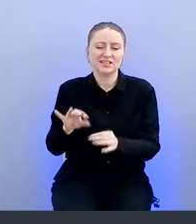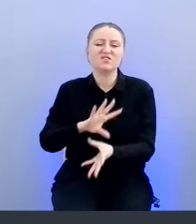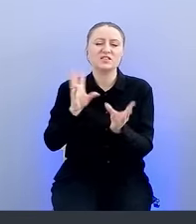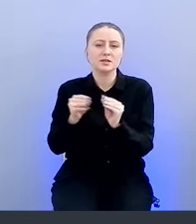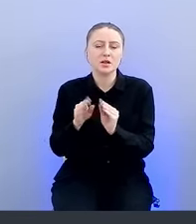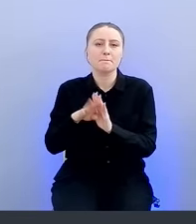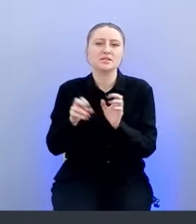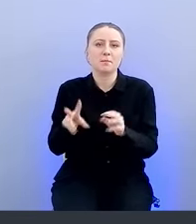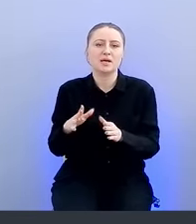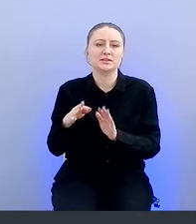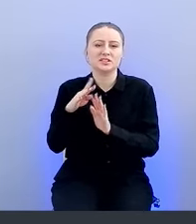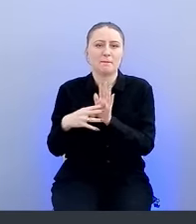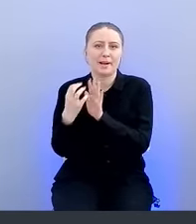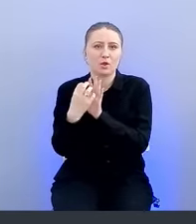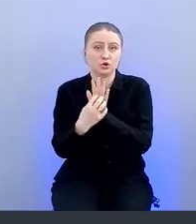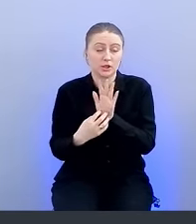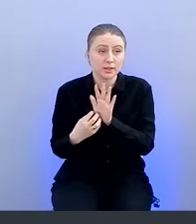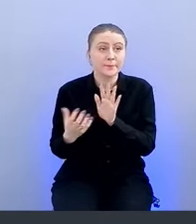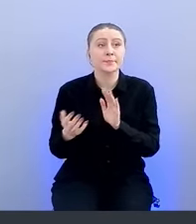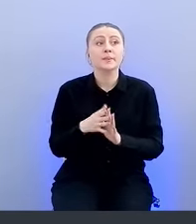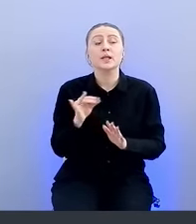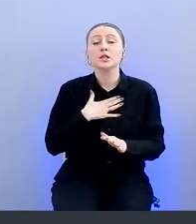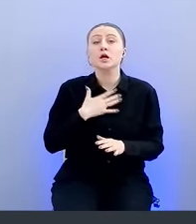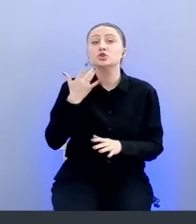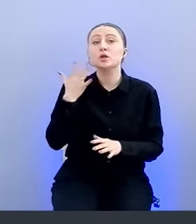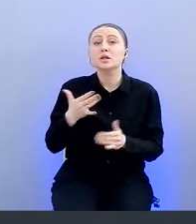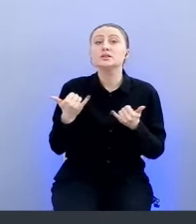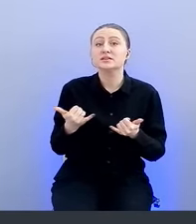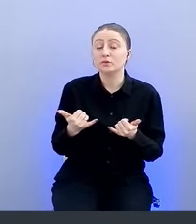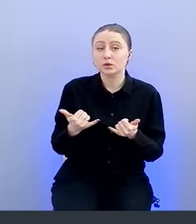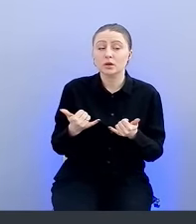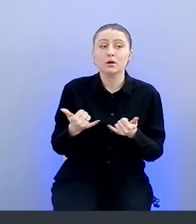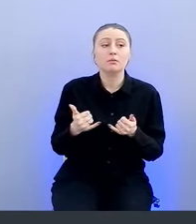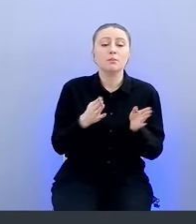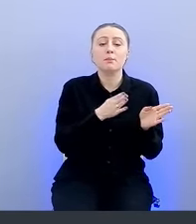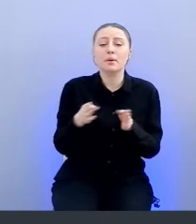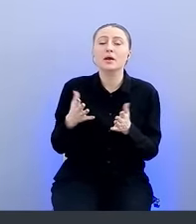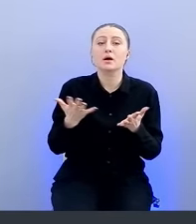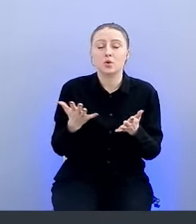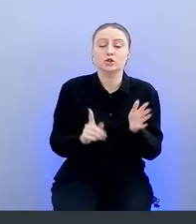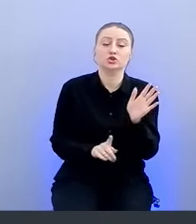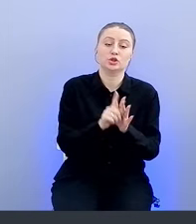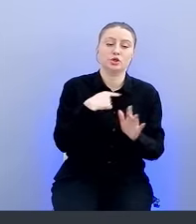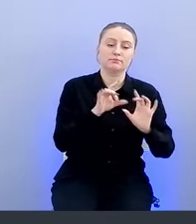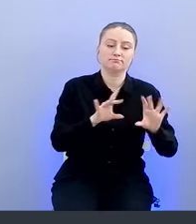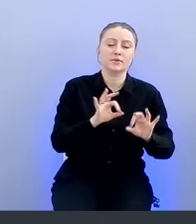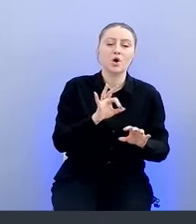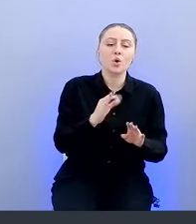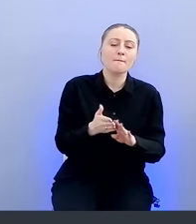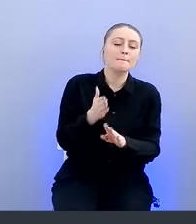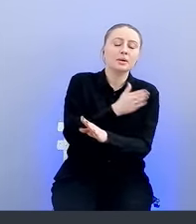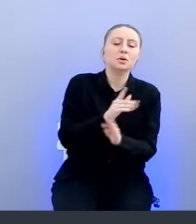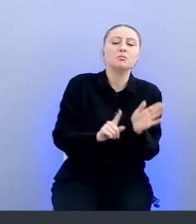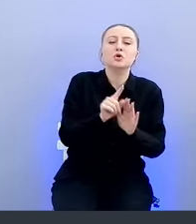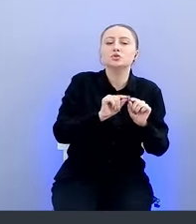приложений. И наш доклад сегодня построен таким образом. Сначала мы расскажем про предпосылки, да,